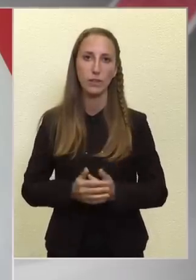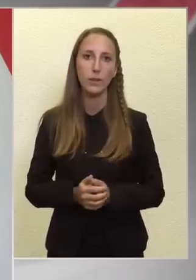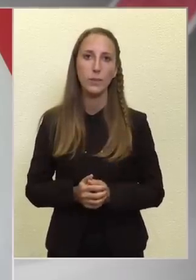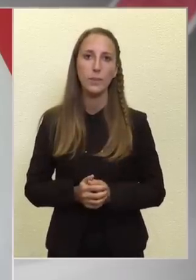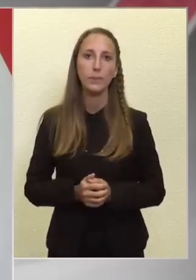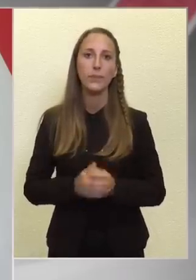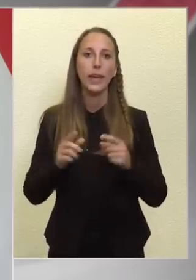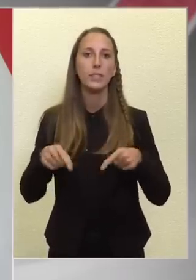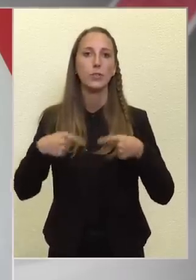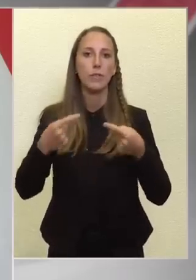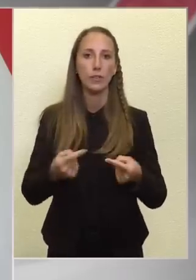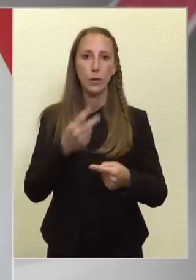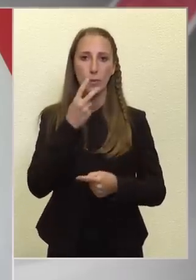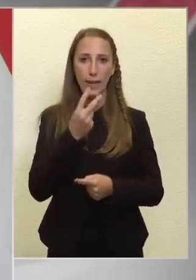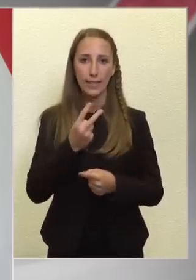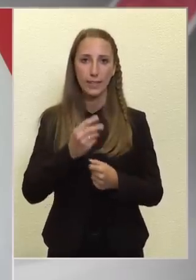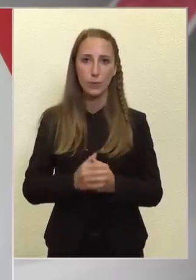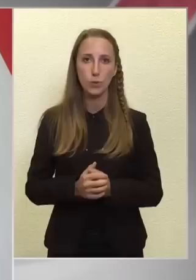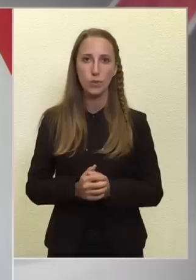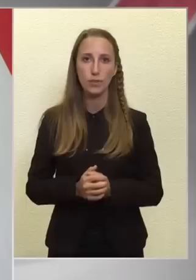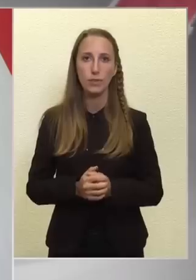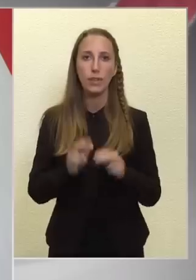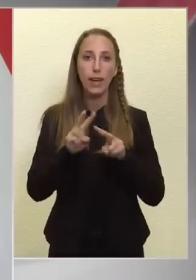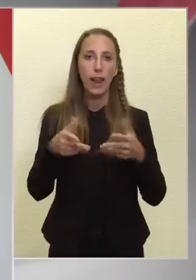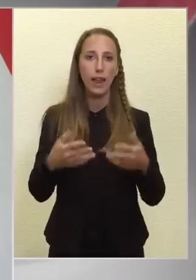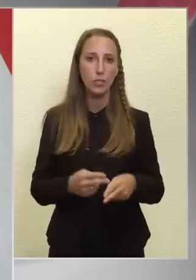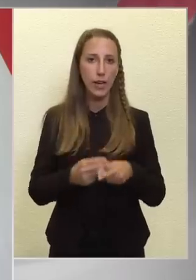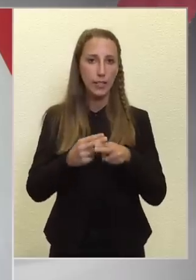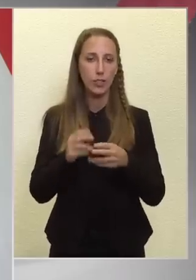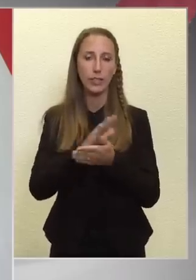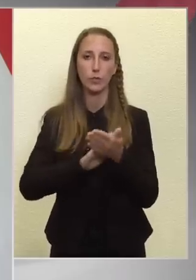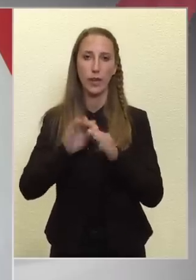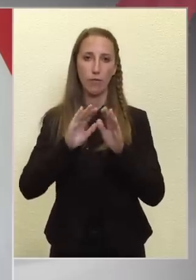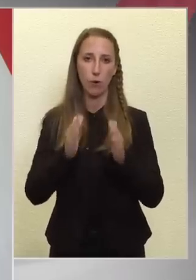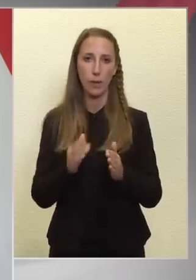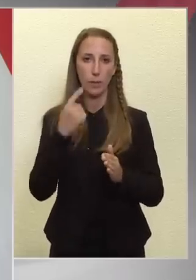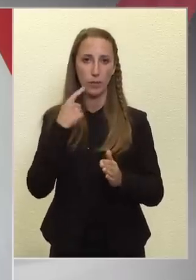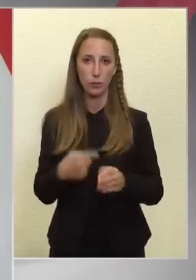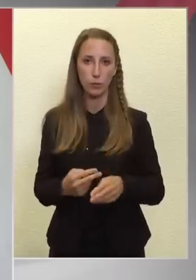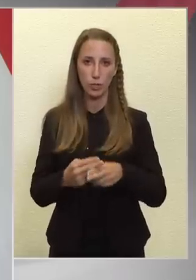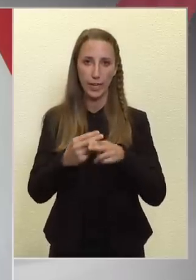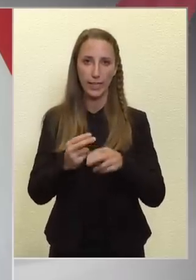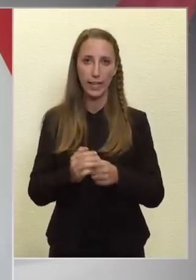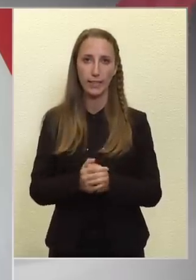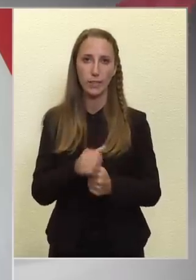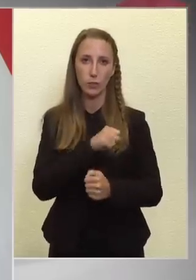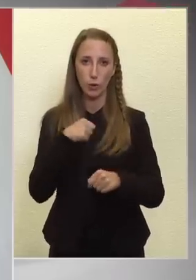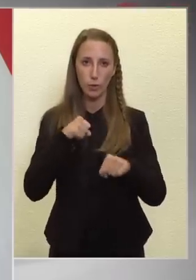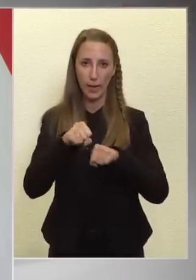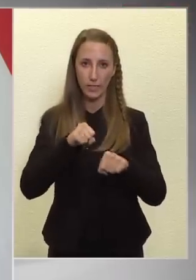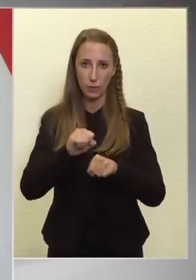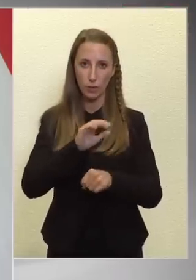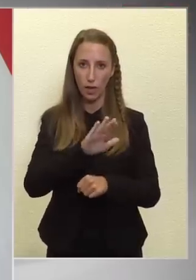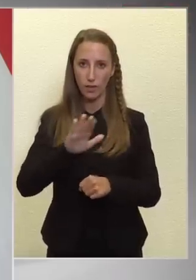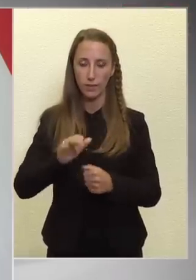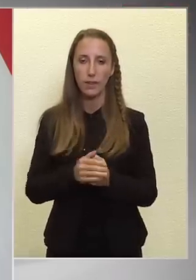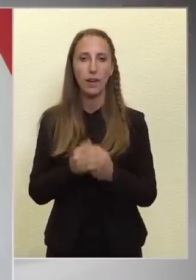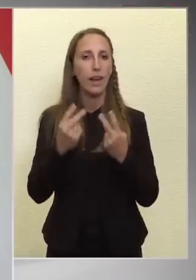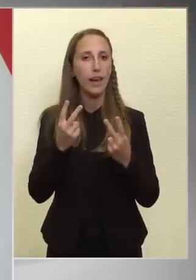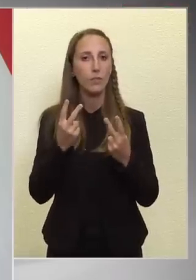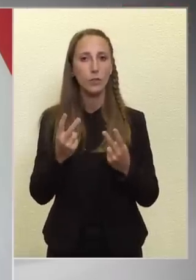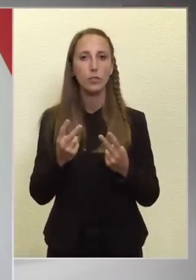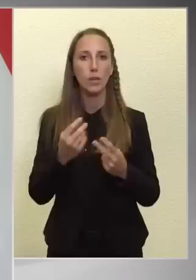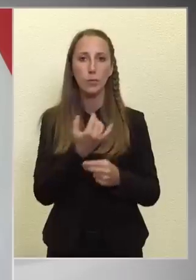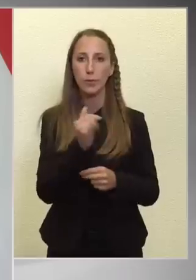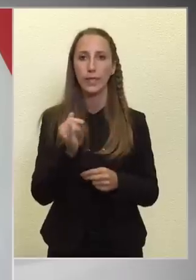ezt követően megnézzük, hogy kell-e segítség, és milyen formában tudunk segíteni az önkormányzatoknak. Tehát a legfontosabb az az,